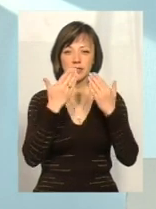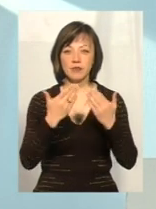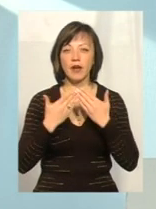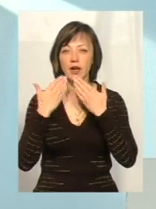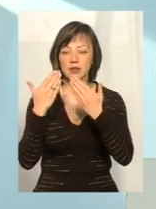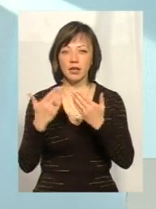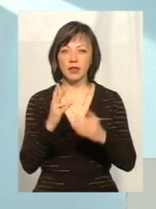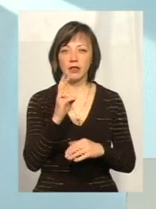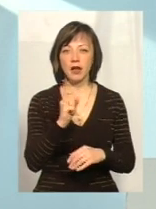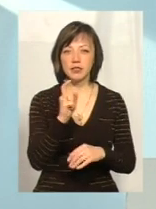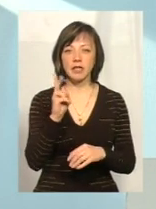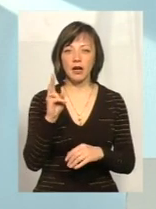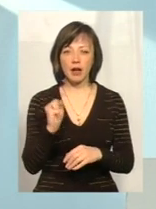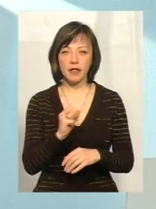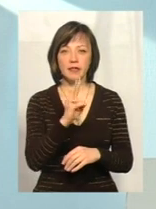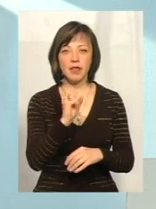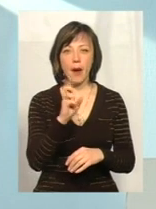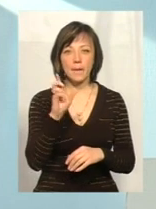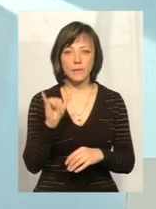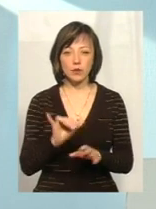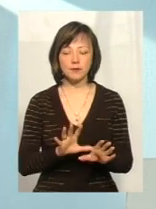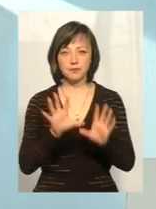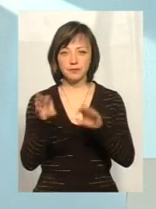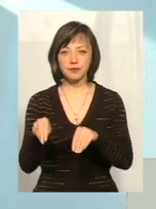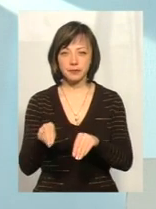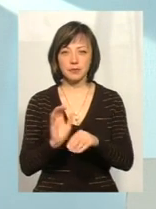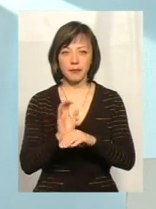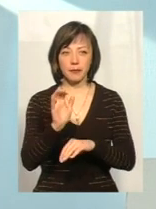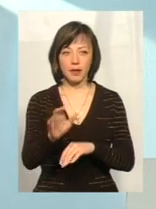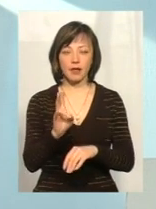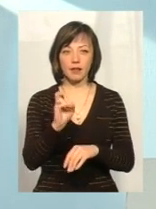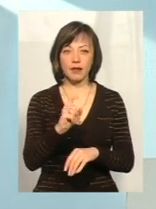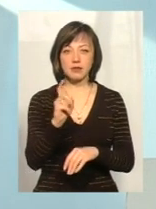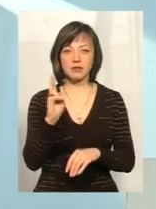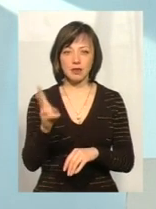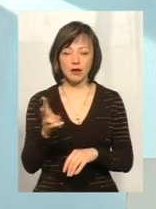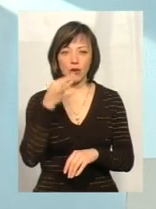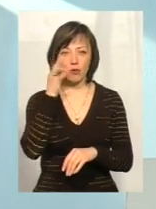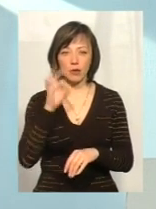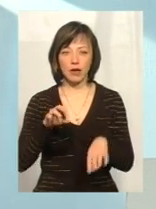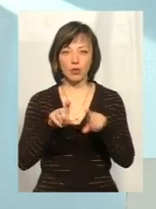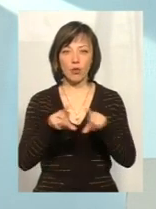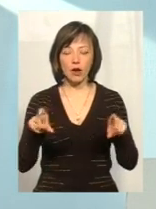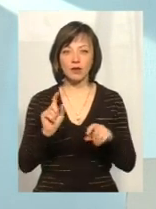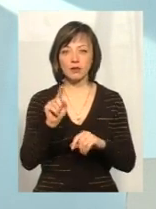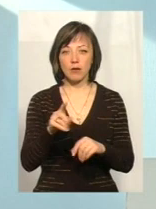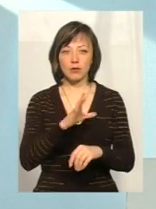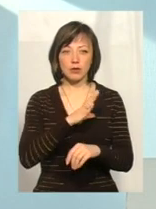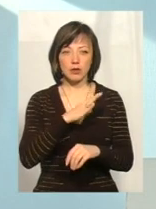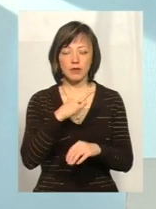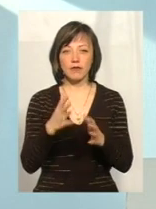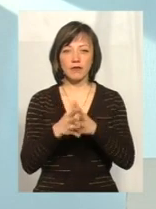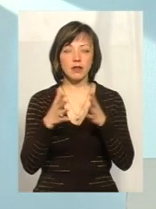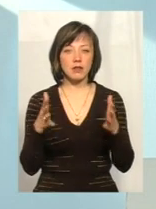і НАЗК, і НАБУ. НАБУ перекинуло, все ж таки, це не НАЗК, як компетентного органа, хоча там були дуже